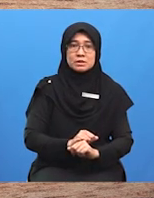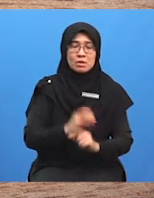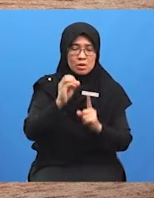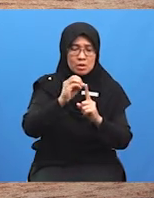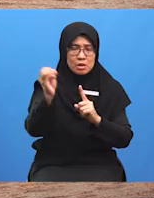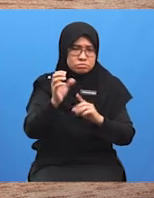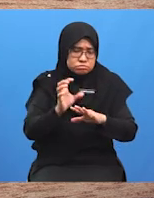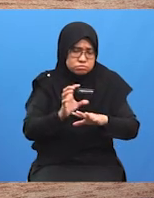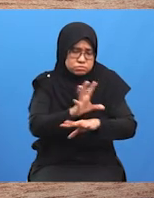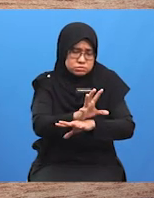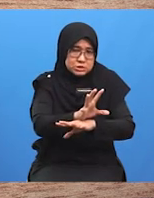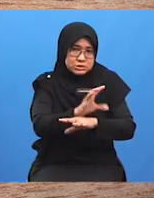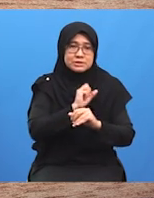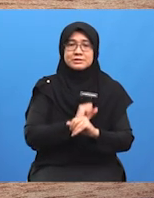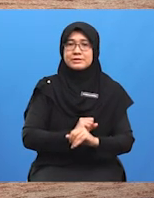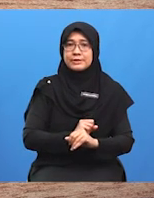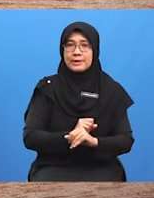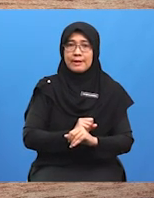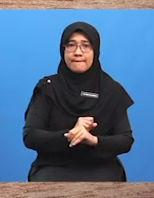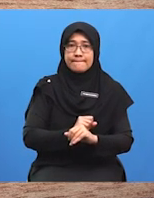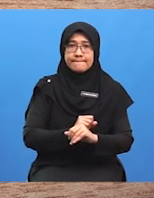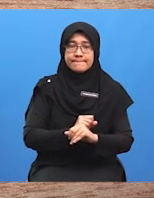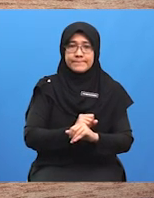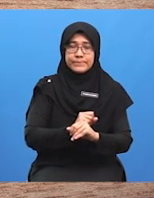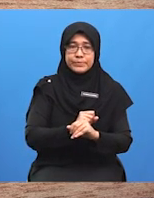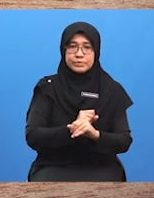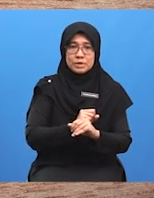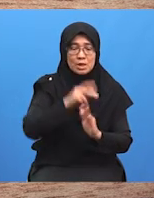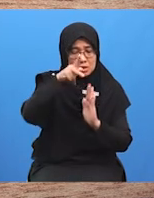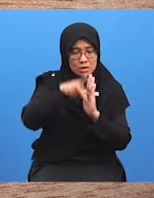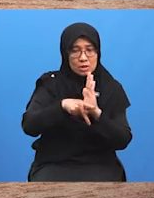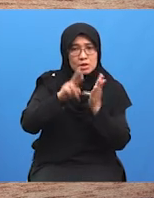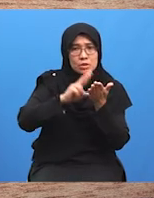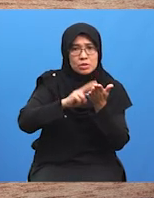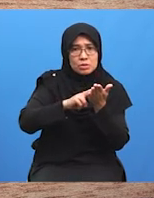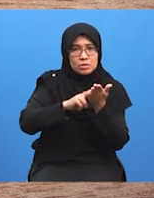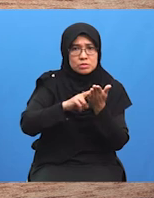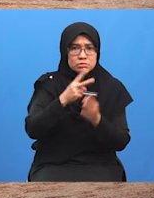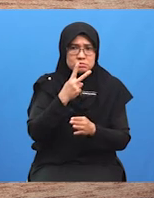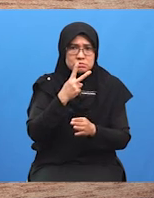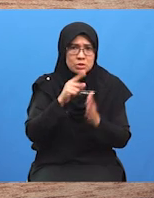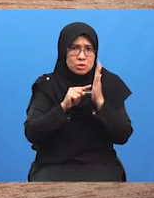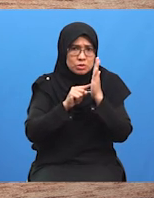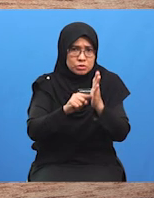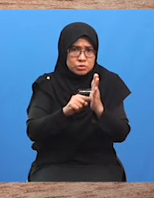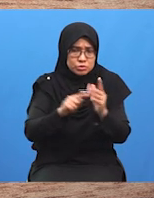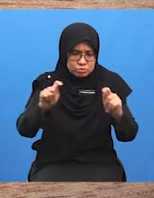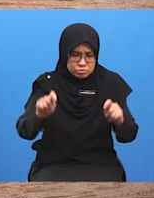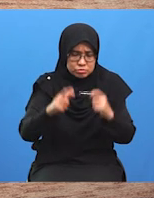Outrageous adalah taktik di mana perunding menunjukkan tingkah laku